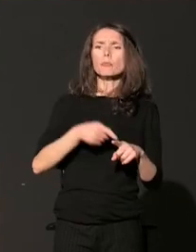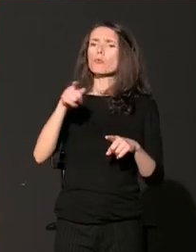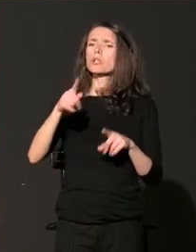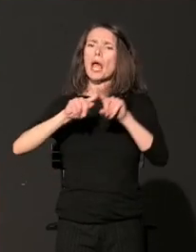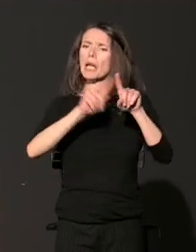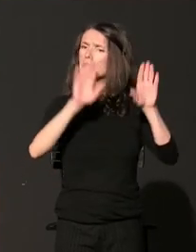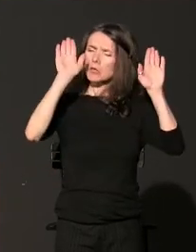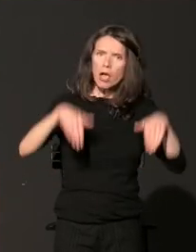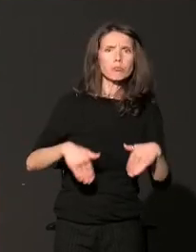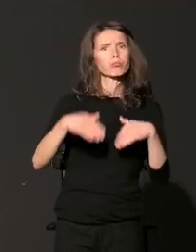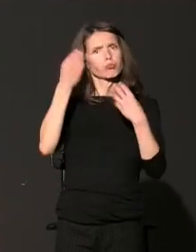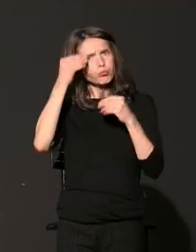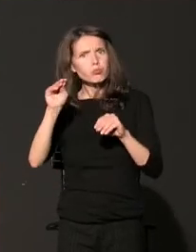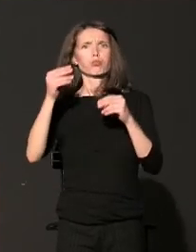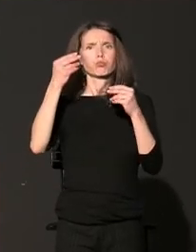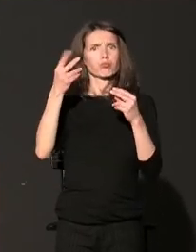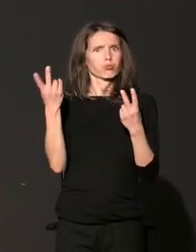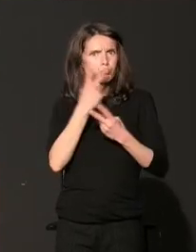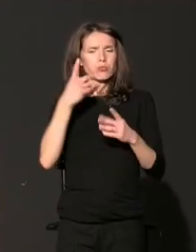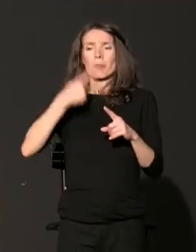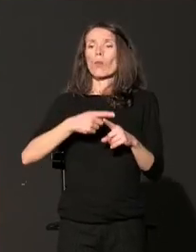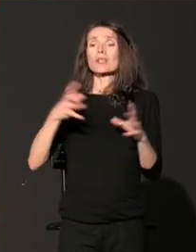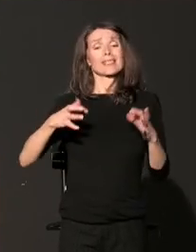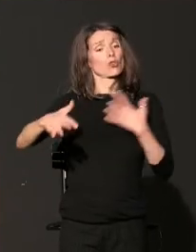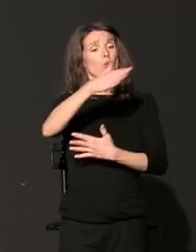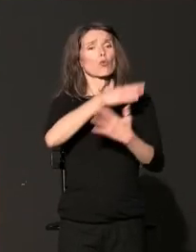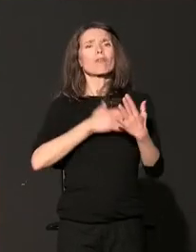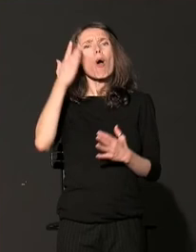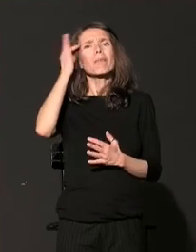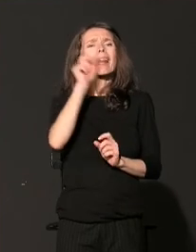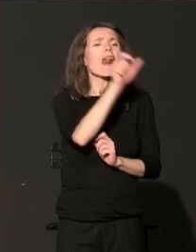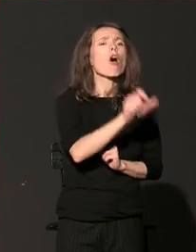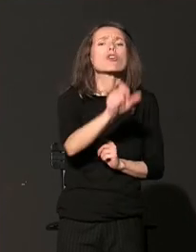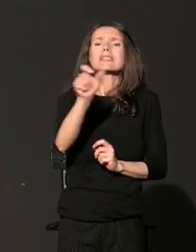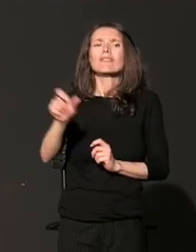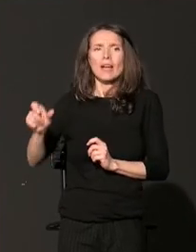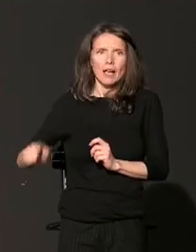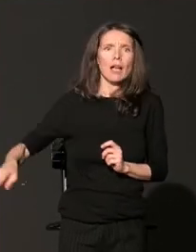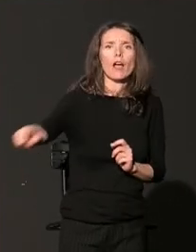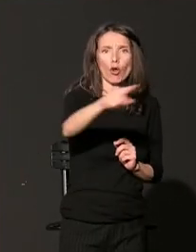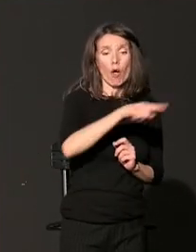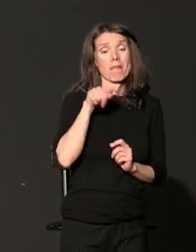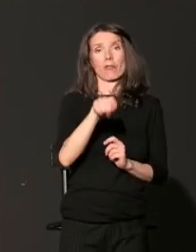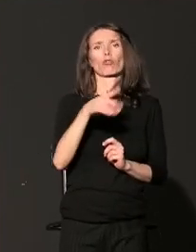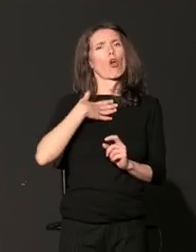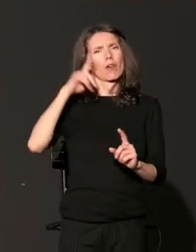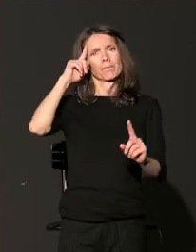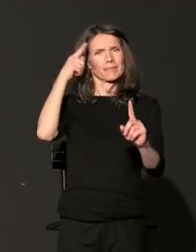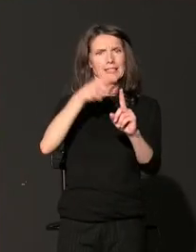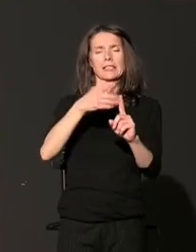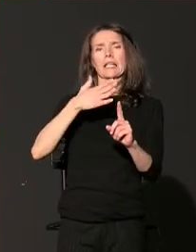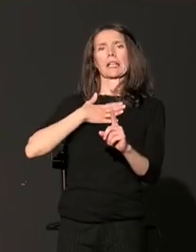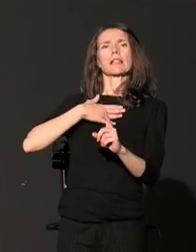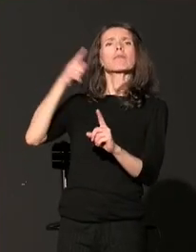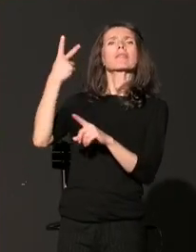društva koje brinu o svakom svom stanovniku, jeste i bit će jedan od glavnih ciljeva rada svih institucija